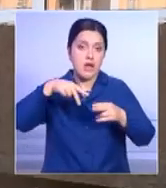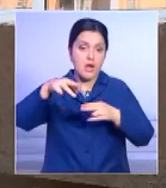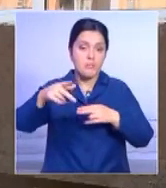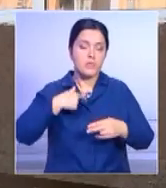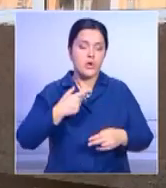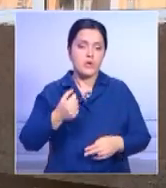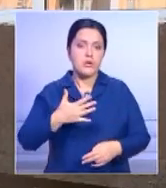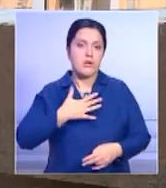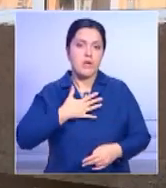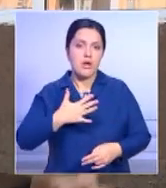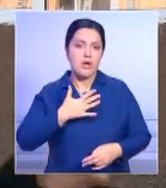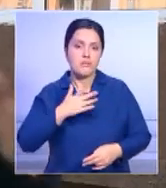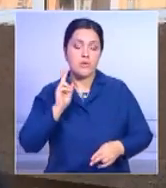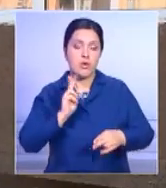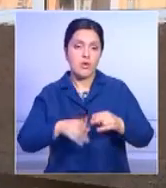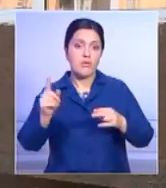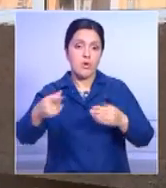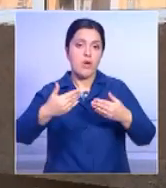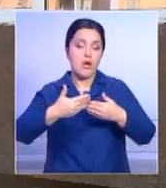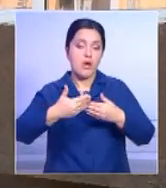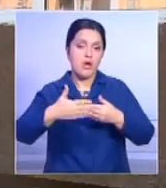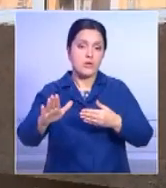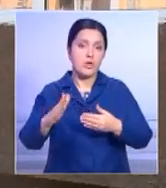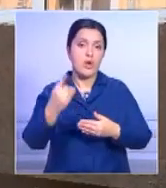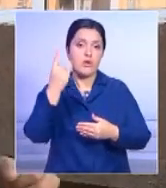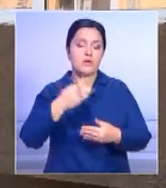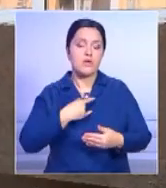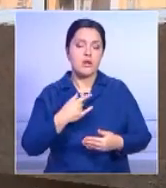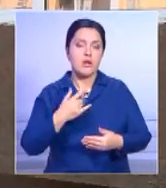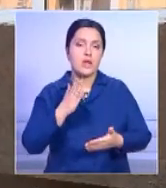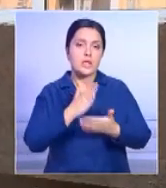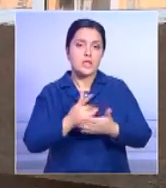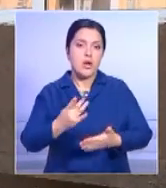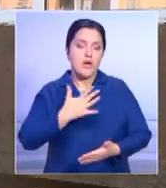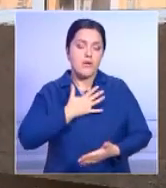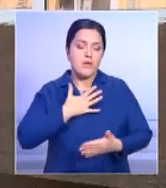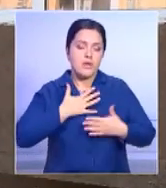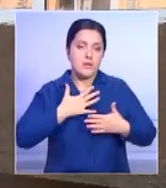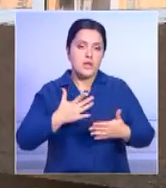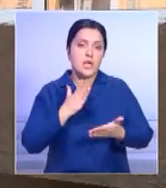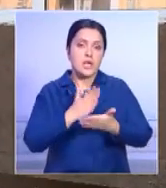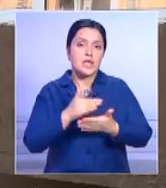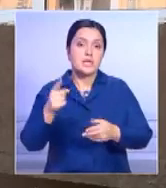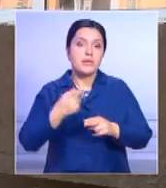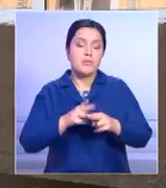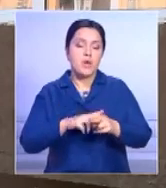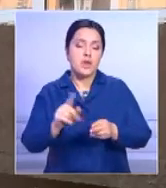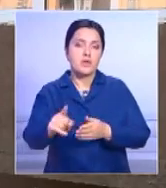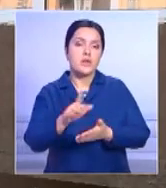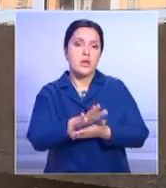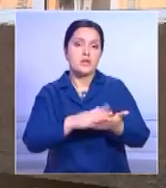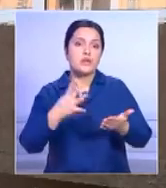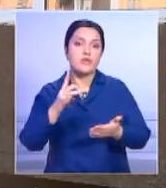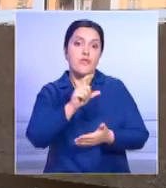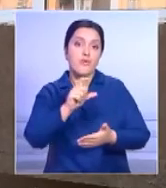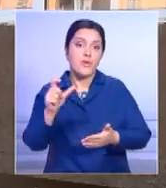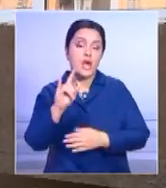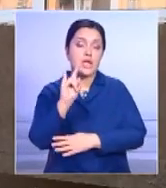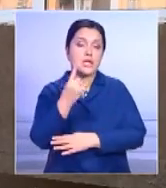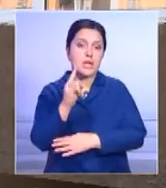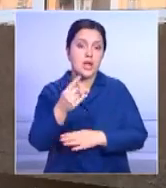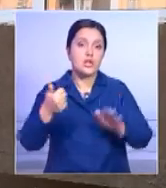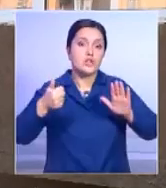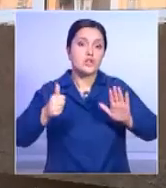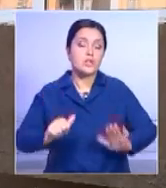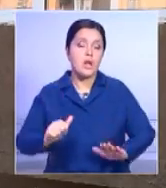задыхался. Там окно оказалось открытым. Глубоко вдохнул, набрал воздуха в легкие и бросился дальше на четвертый. В квартире забрал